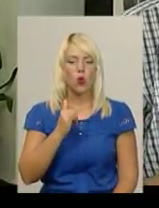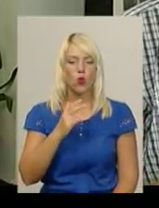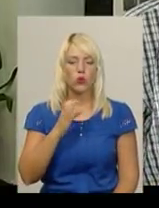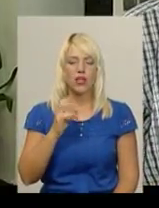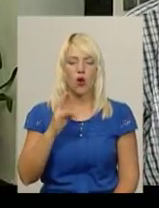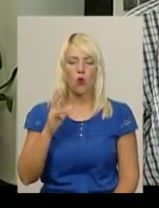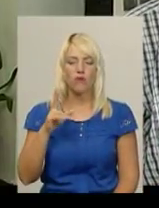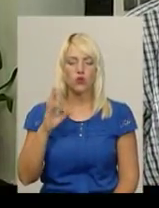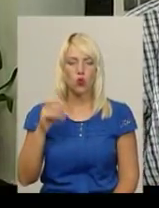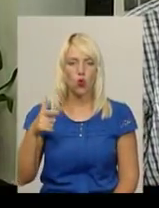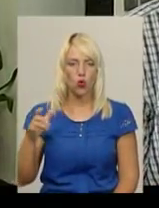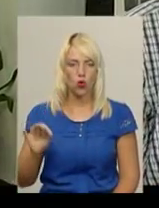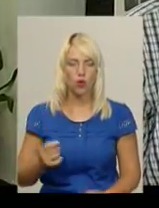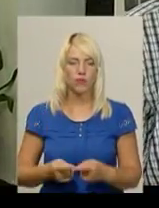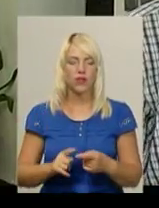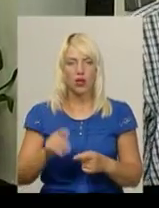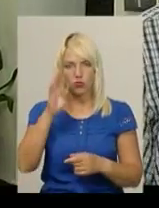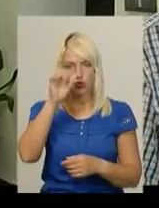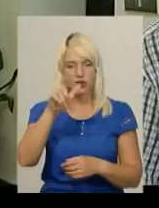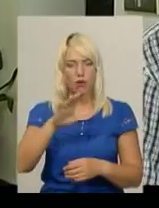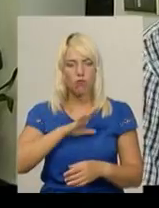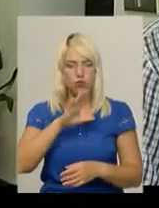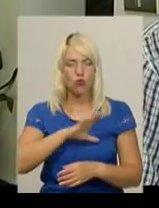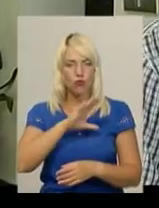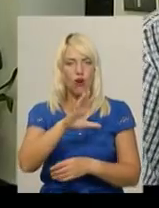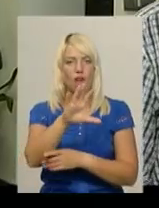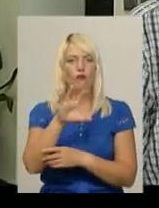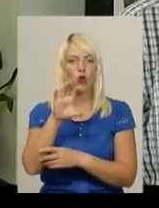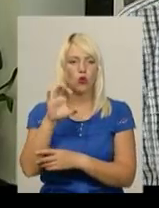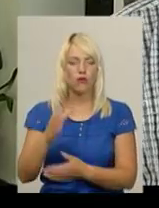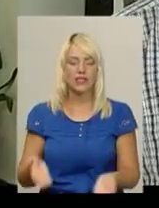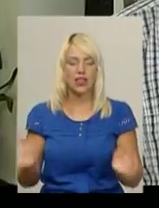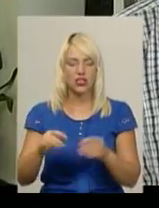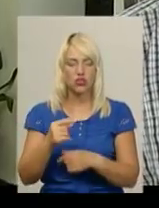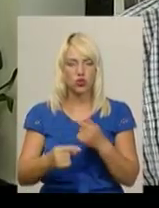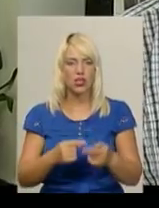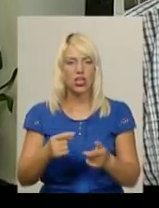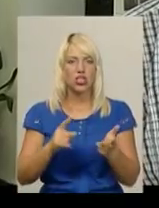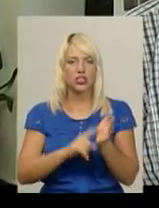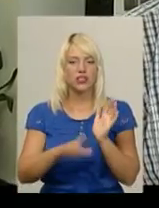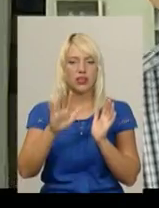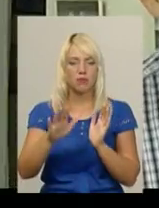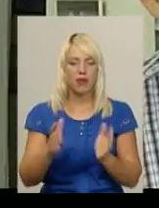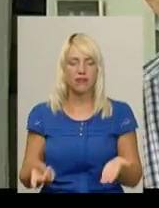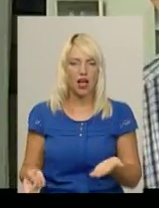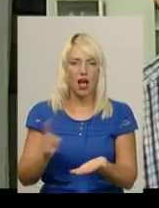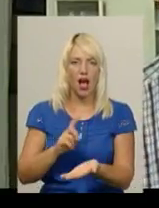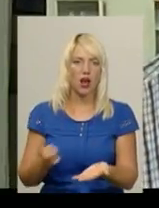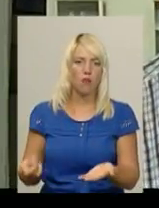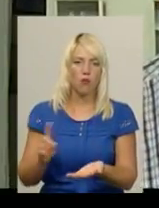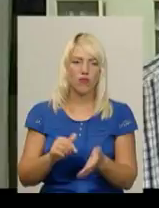Він був свій час фотографом, залишив в спадок 75 альбомів, біля 6 тисяч світлин. Це